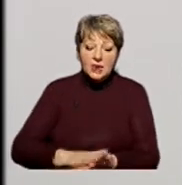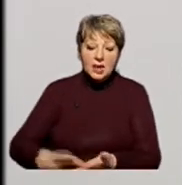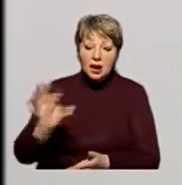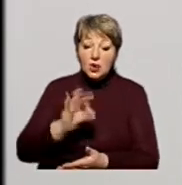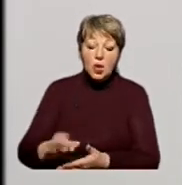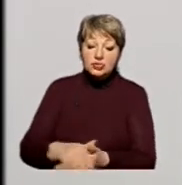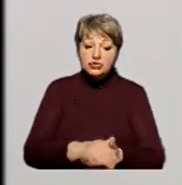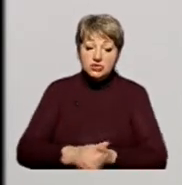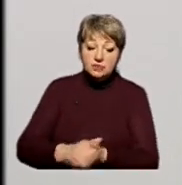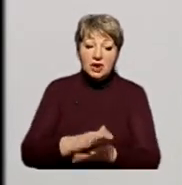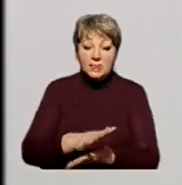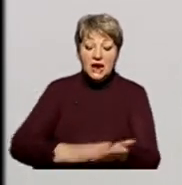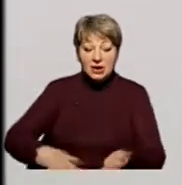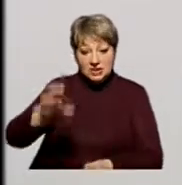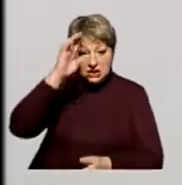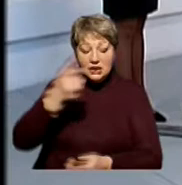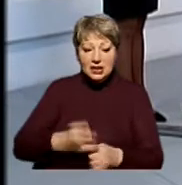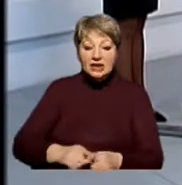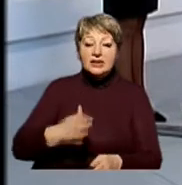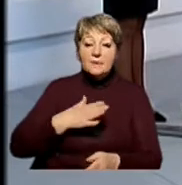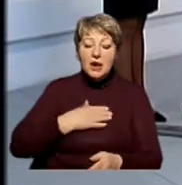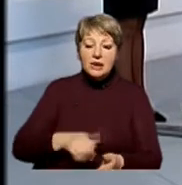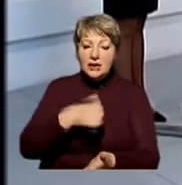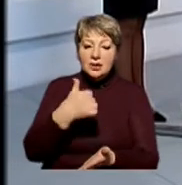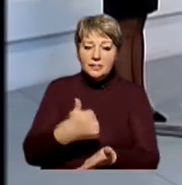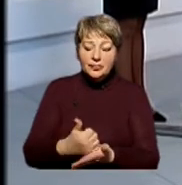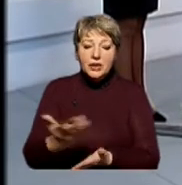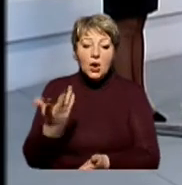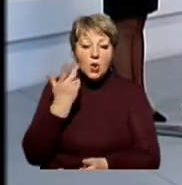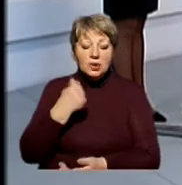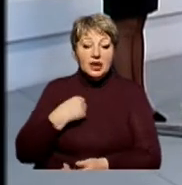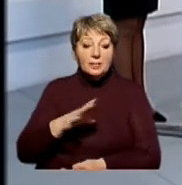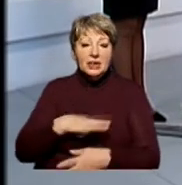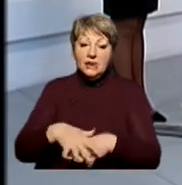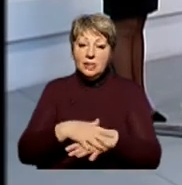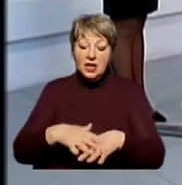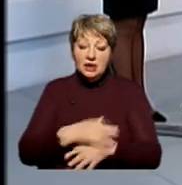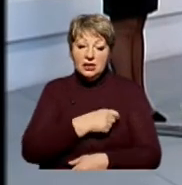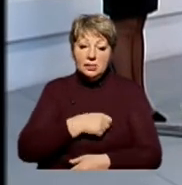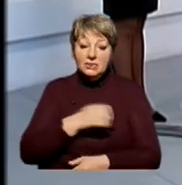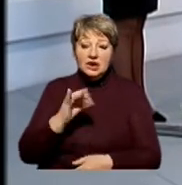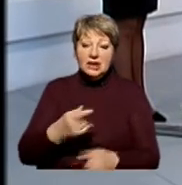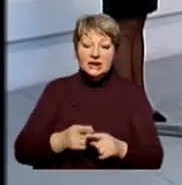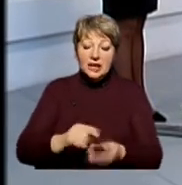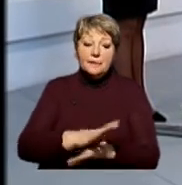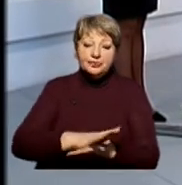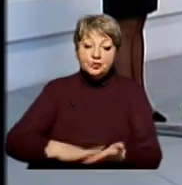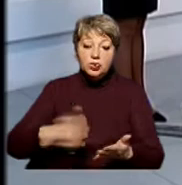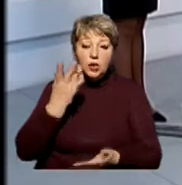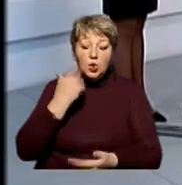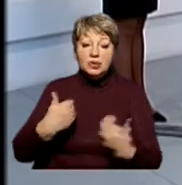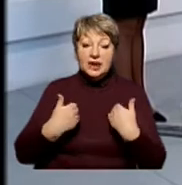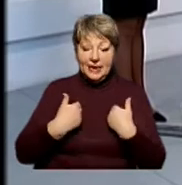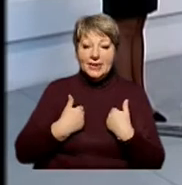суспільство, а вже далі про державу. Це мій лейтмотив, коли я був народним депутатом, і цей лейтмотив у мене продовжується, коли